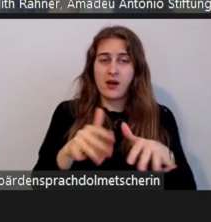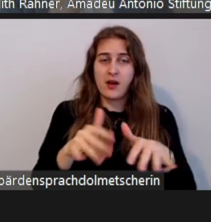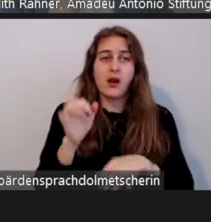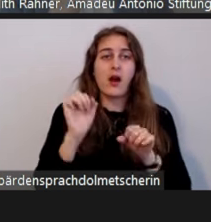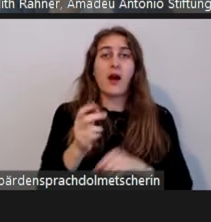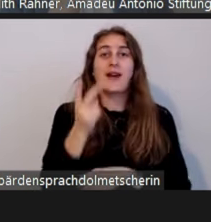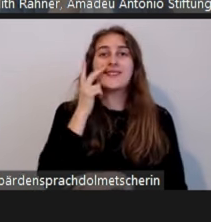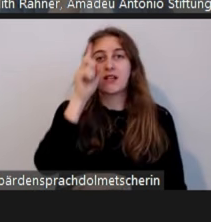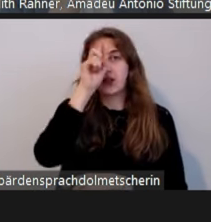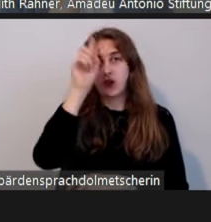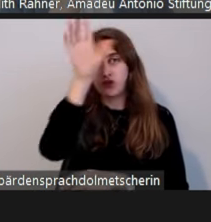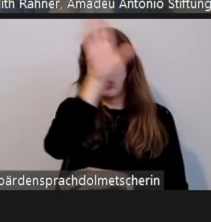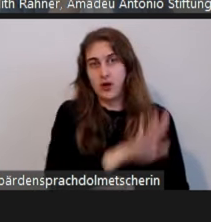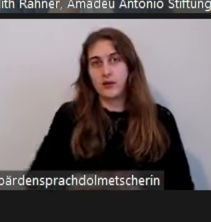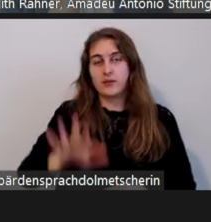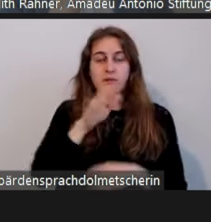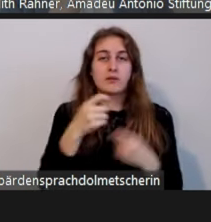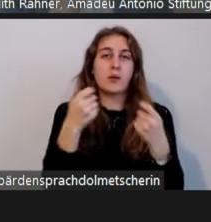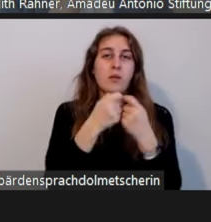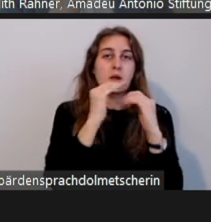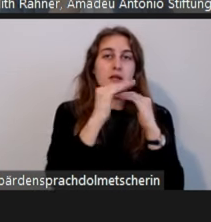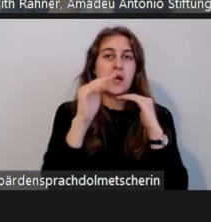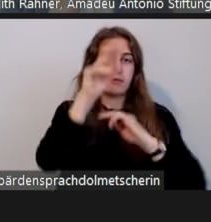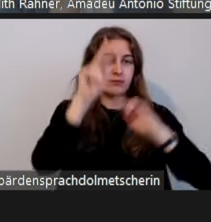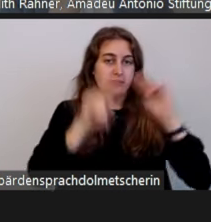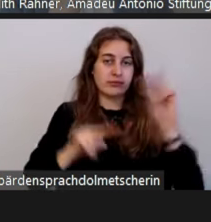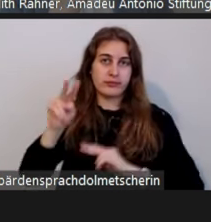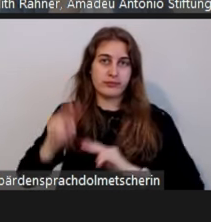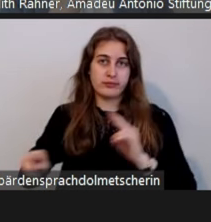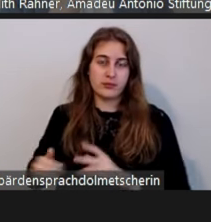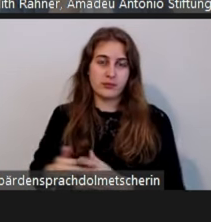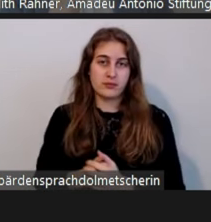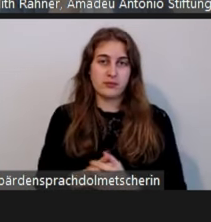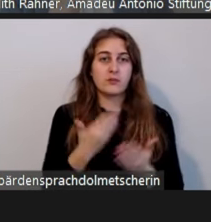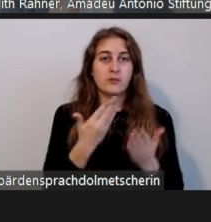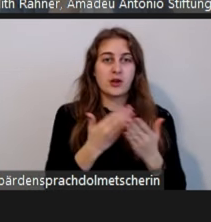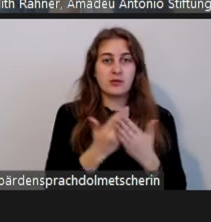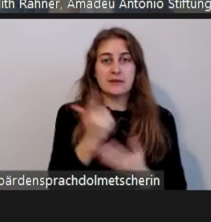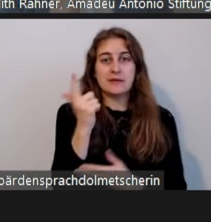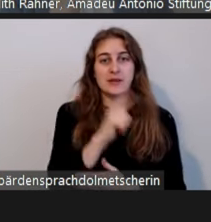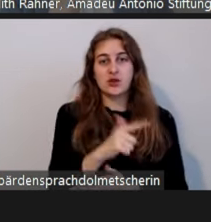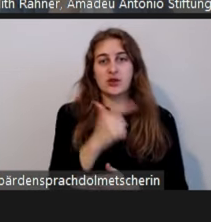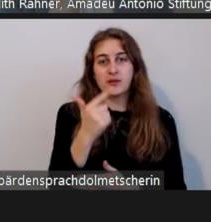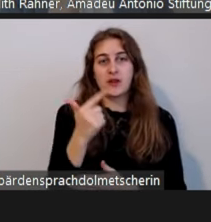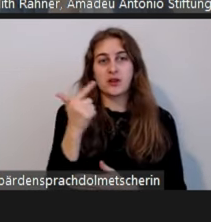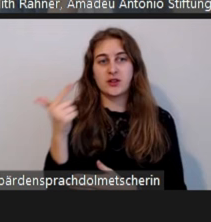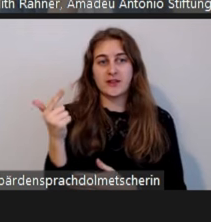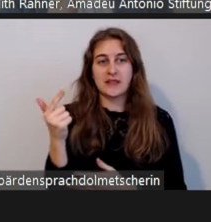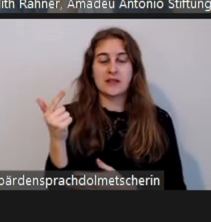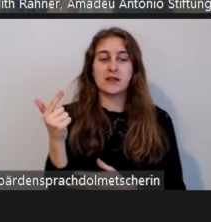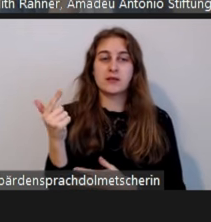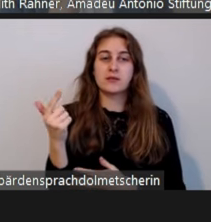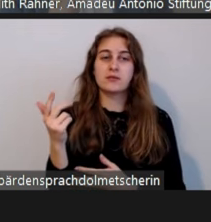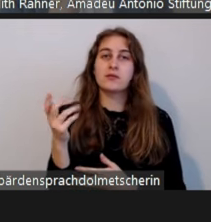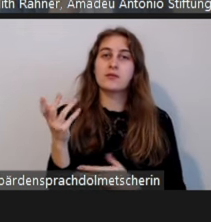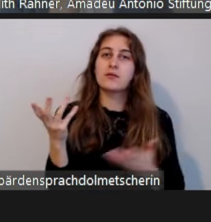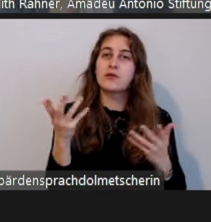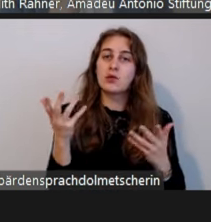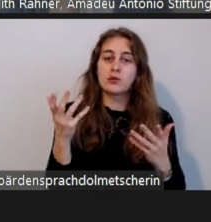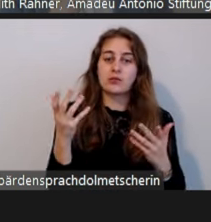Das ist jetzt, man sieht es für das Jahr 2023, in den größeren Bundesländern auch mehr